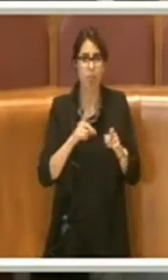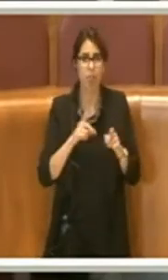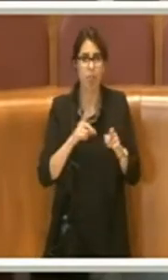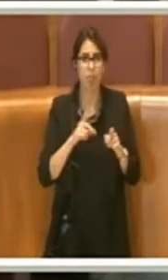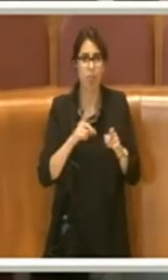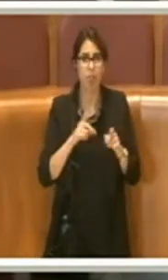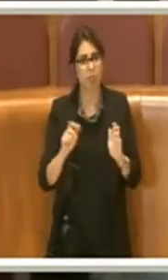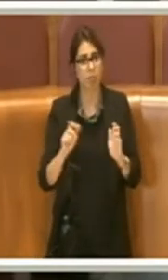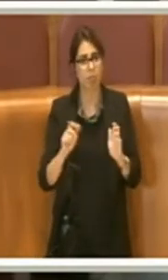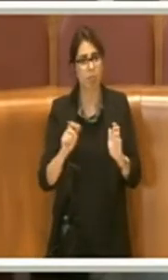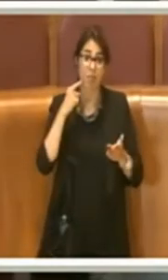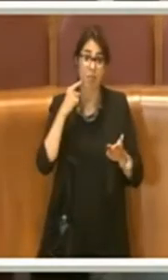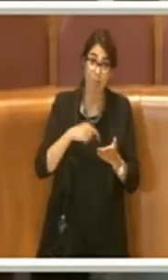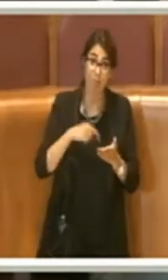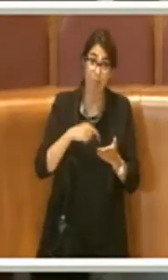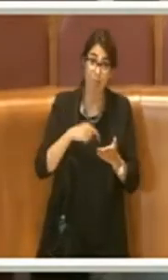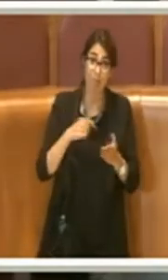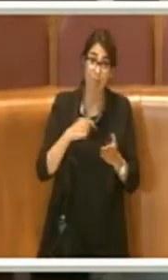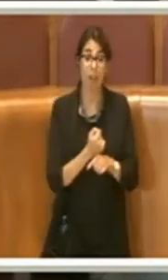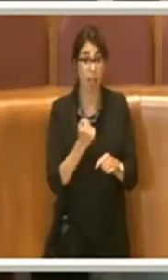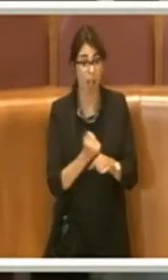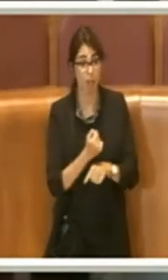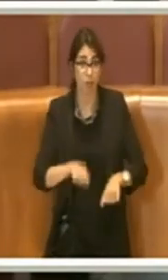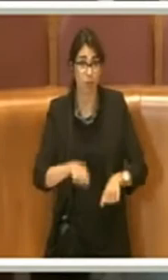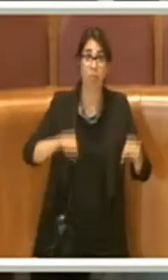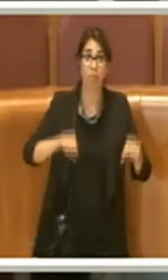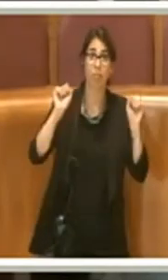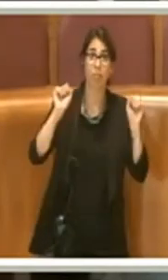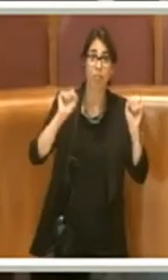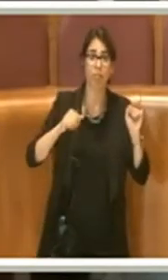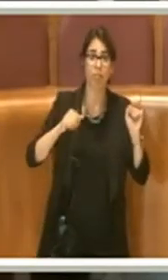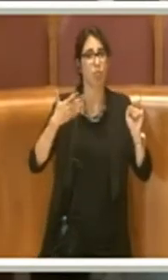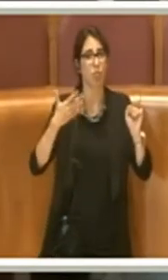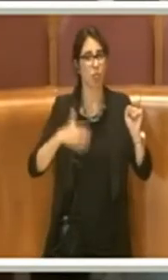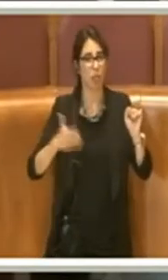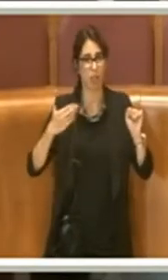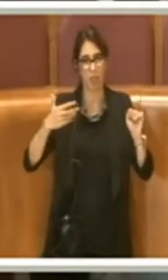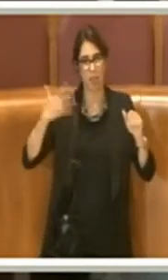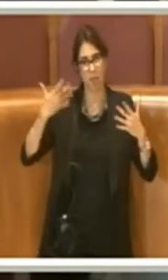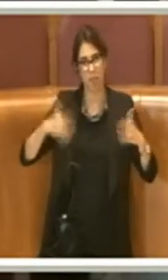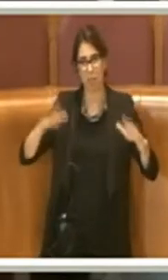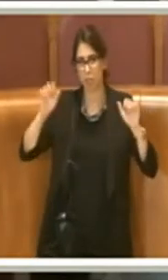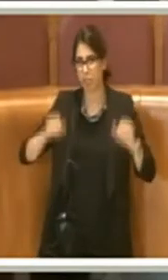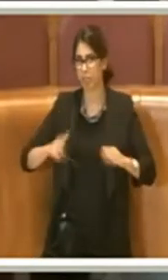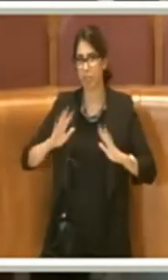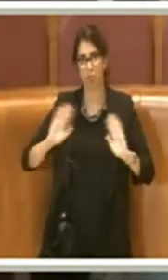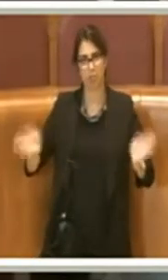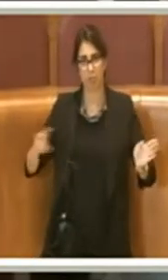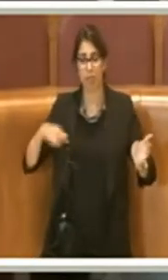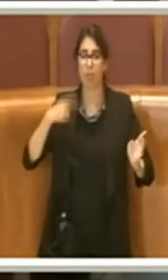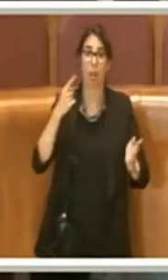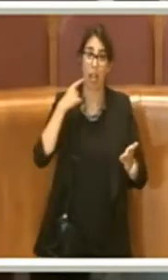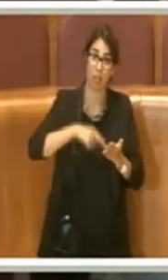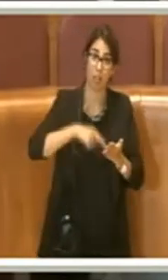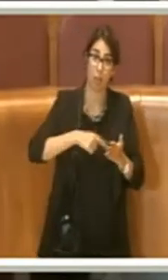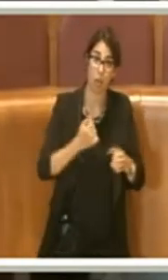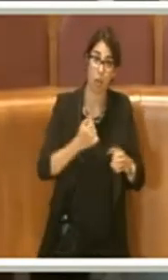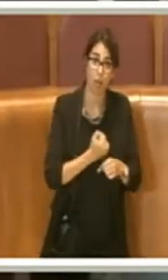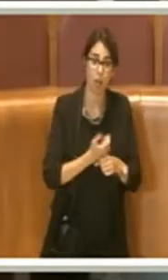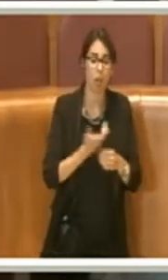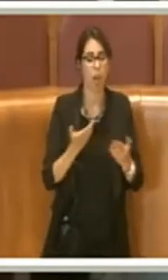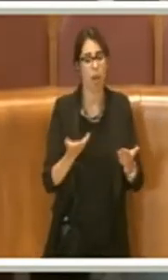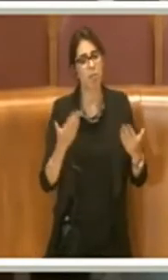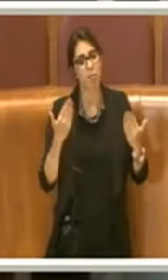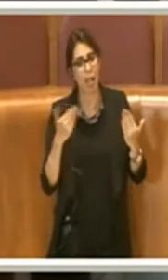operare dopo il fermo totale una maggiore possibilità di vedere